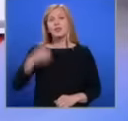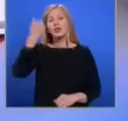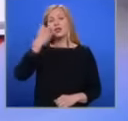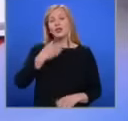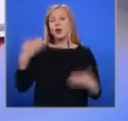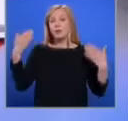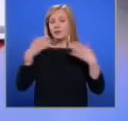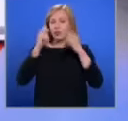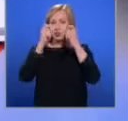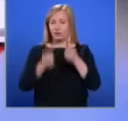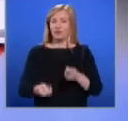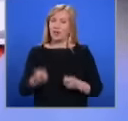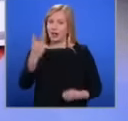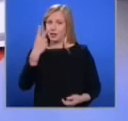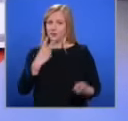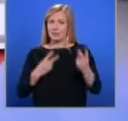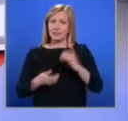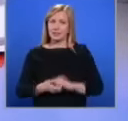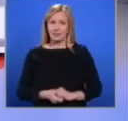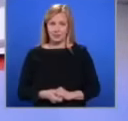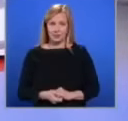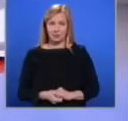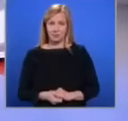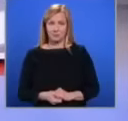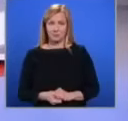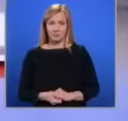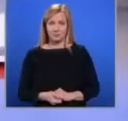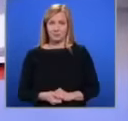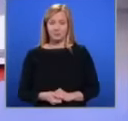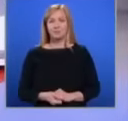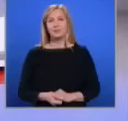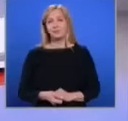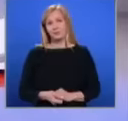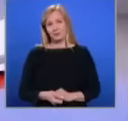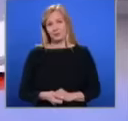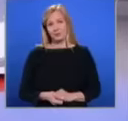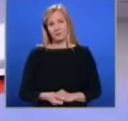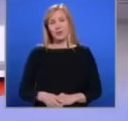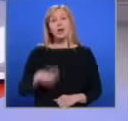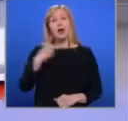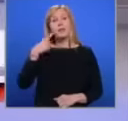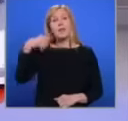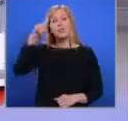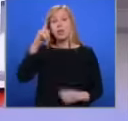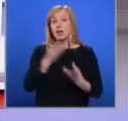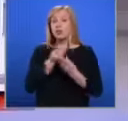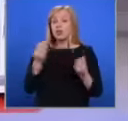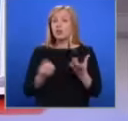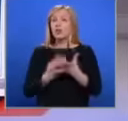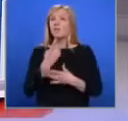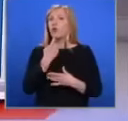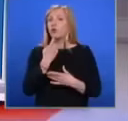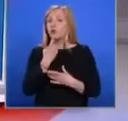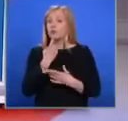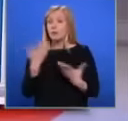Започва централната емисия по Свето и у нас. Аз съм Аделина Радева. Добър вечер. Аз съм Данял Чипев. Здравейте. Млада жена, исчезнала в новогодишната